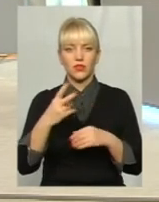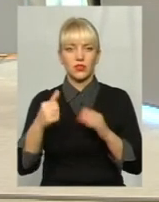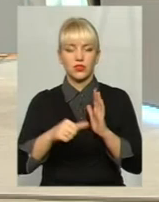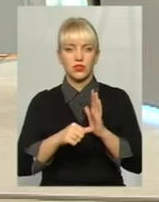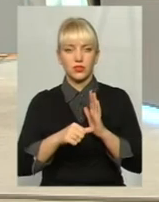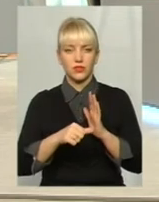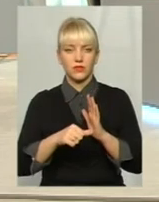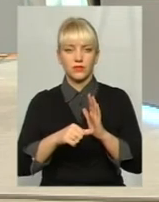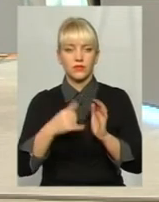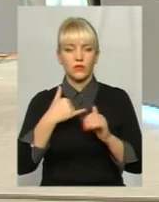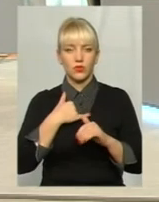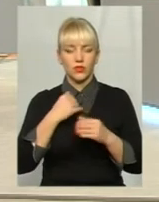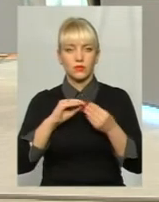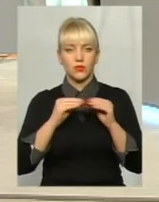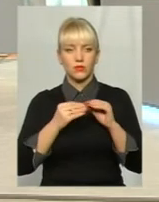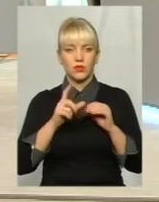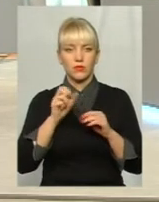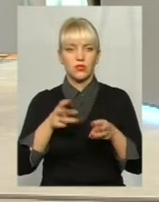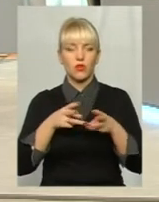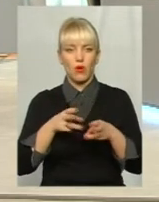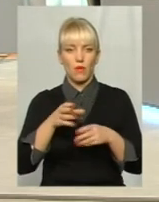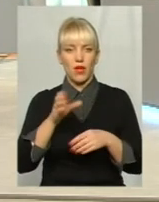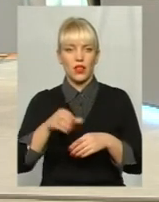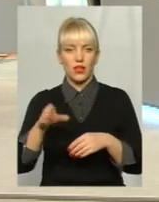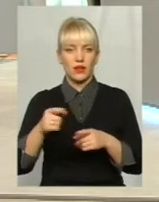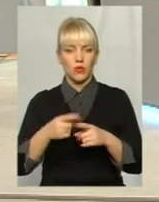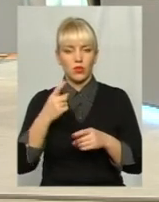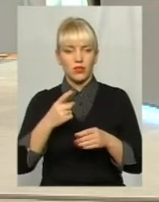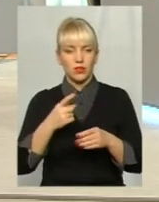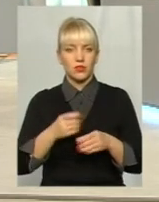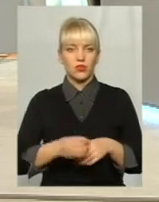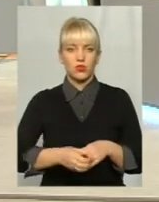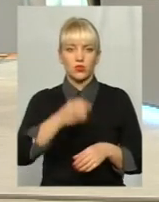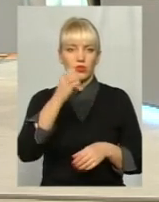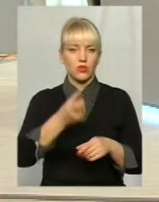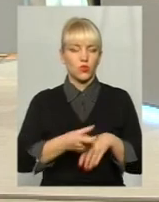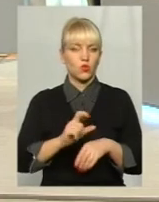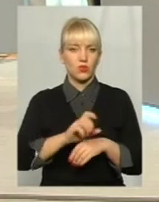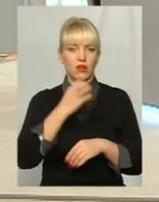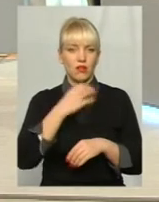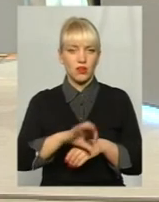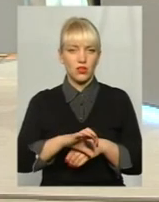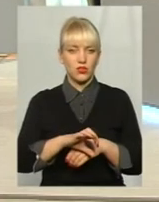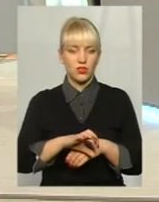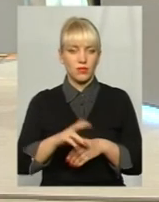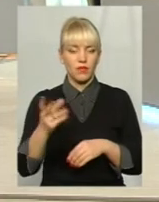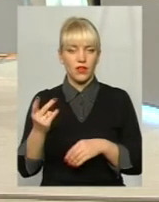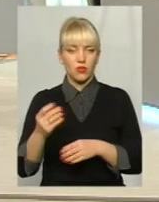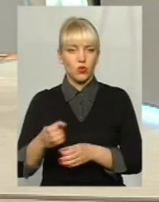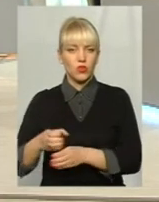І в проблема із опаленням. Один стояк дуже гаряце, а